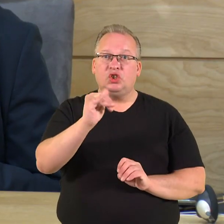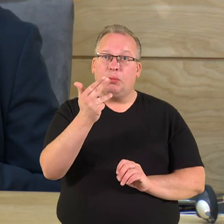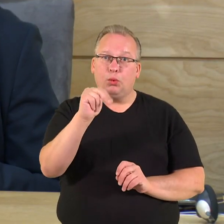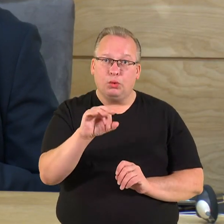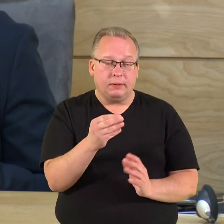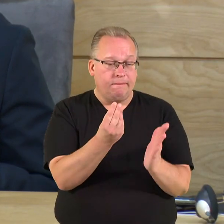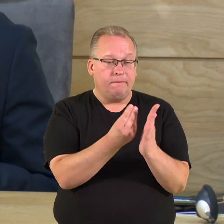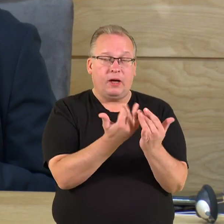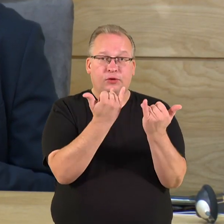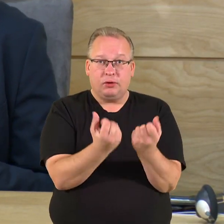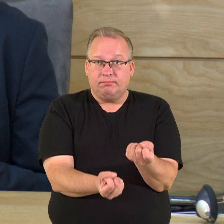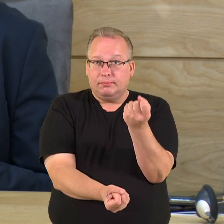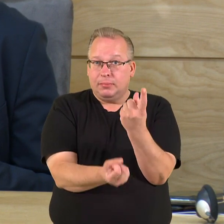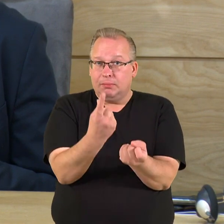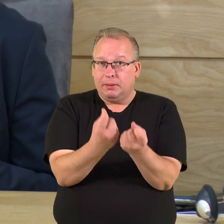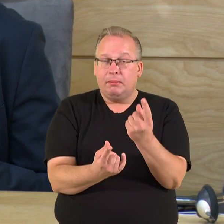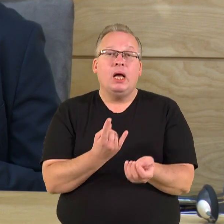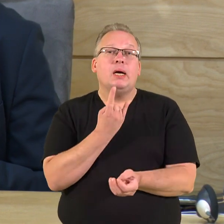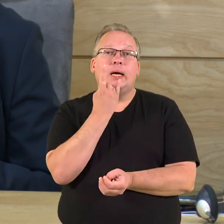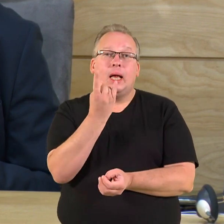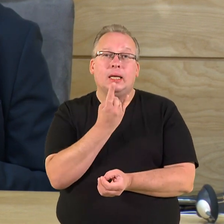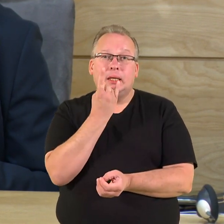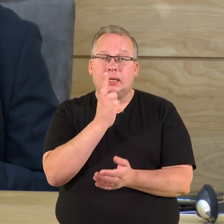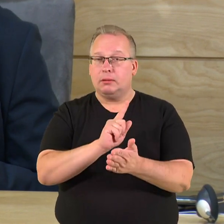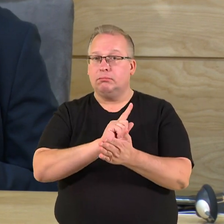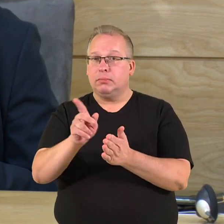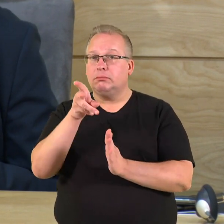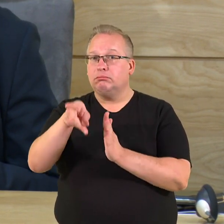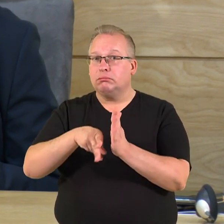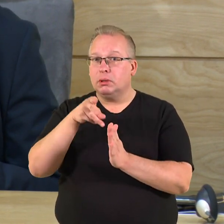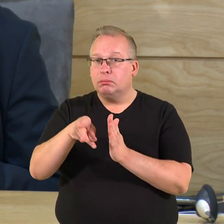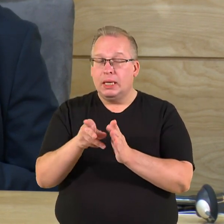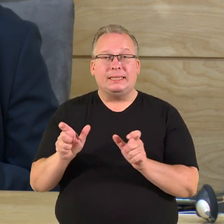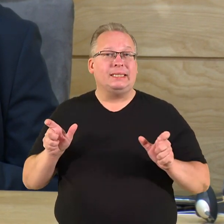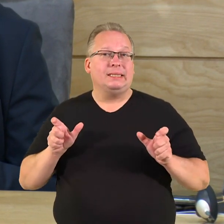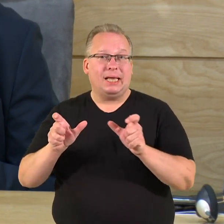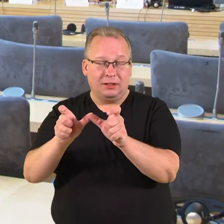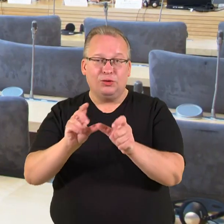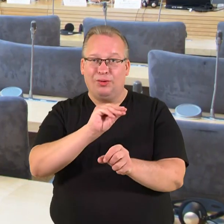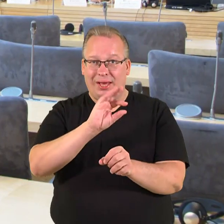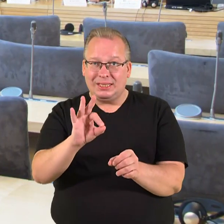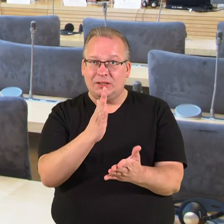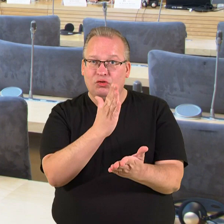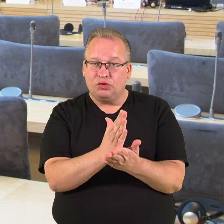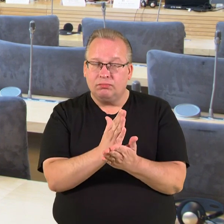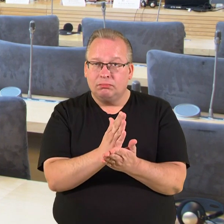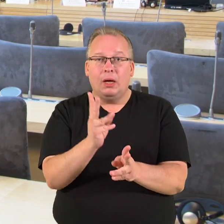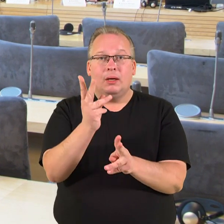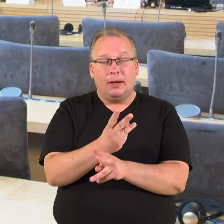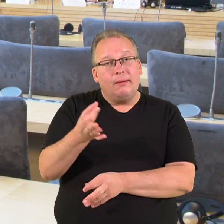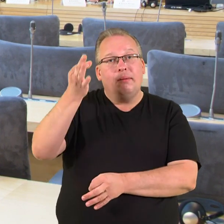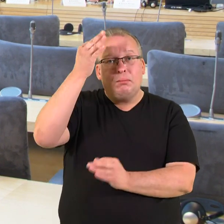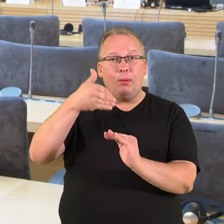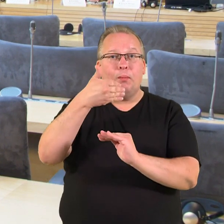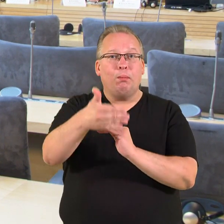vertinančiomis dienomis skylantį Kaliningrado tranzito klausimą ES sankcijų kontekste reikėtų prisiminti ir po karo